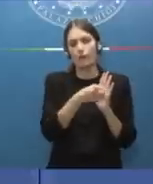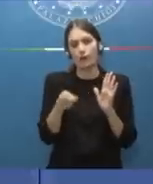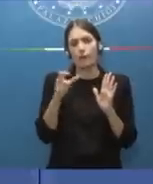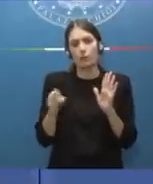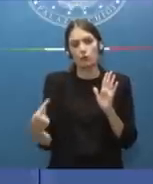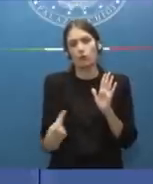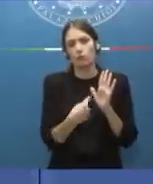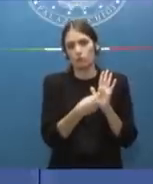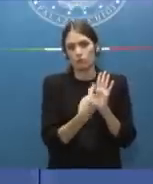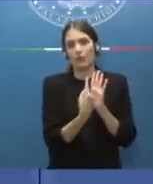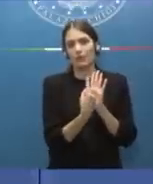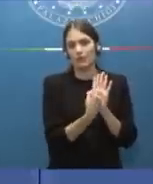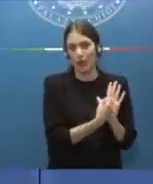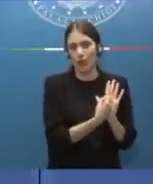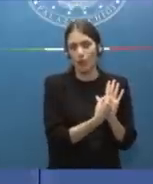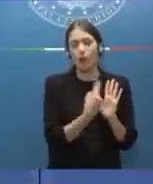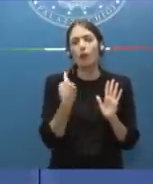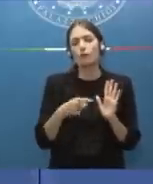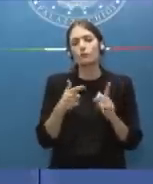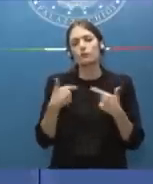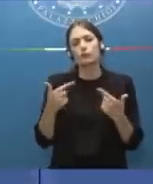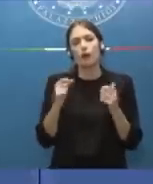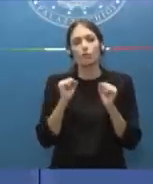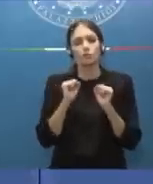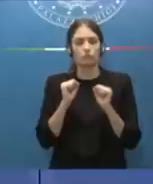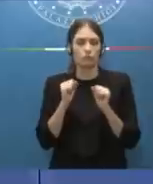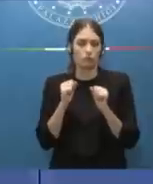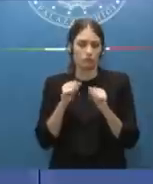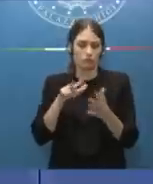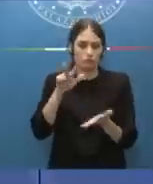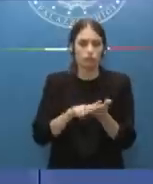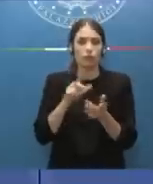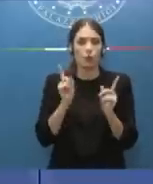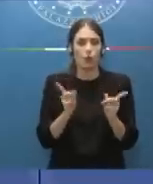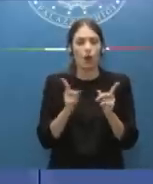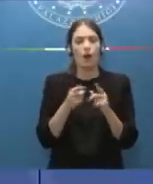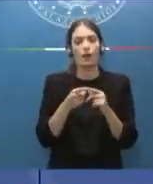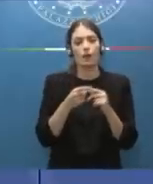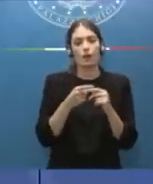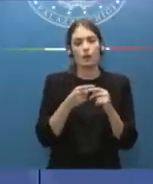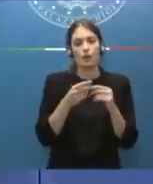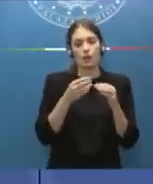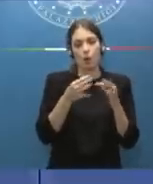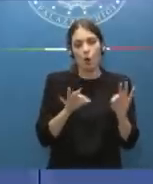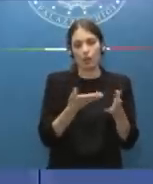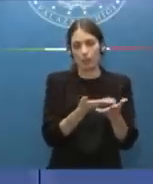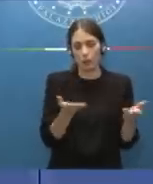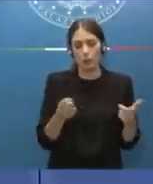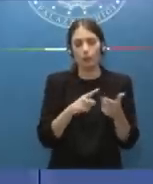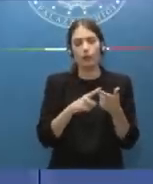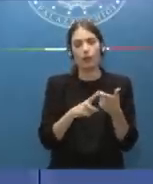per garantire, ovviamente, tutela dell'ordine pubblico, tutela